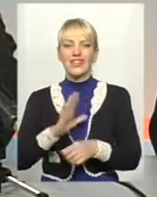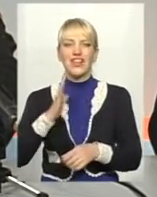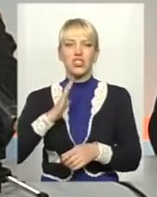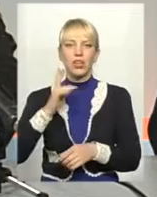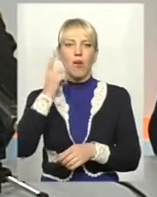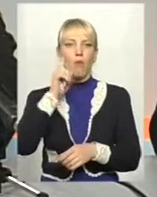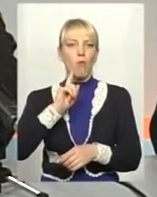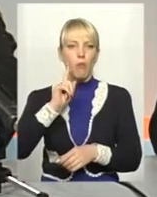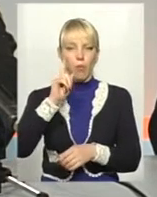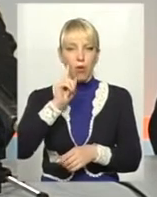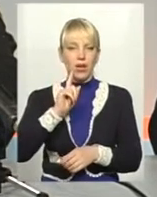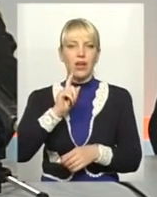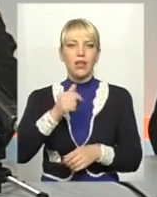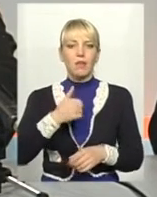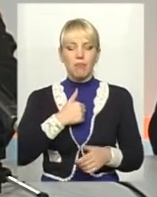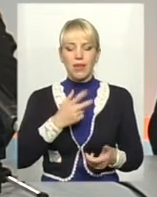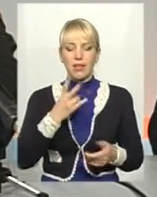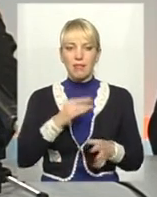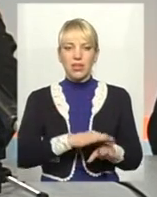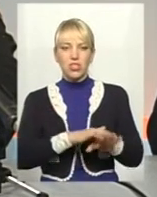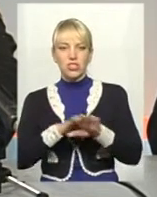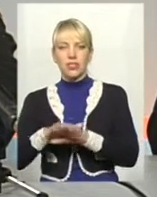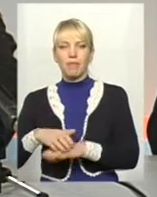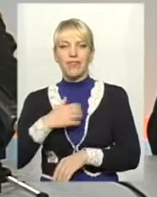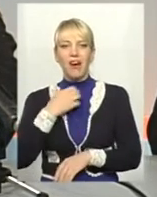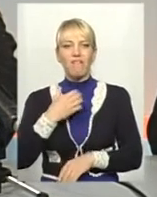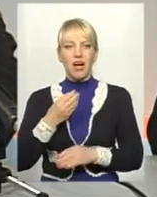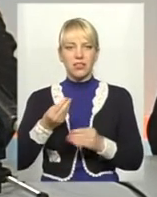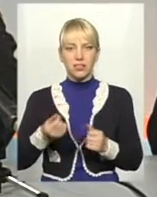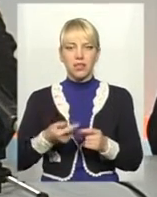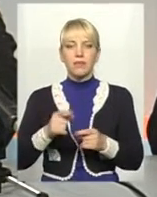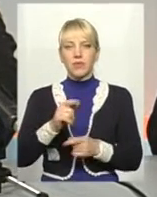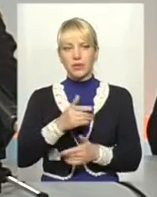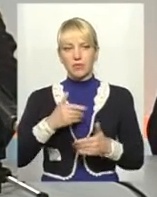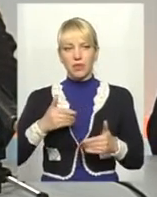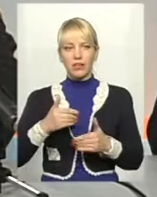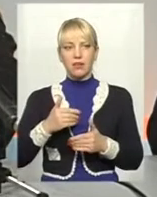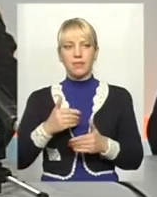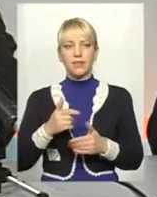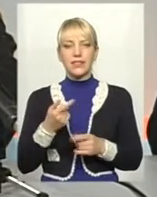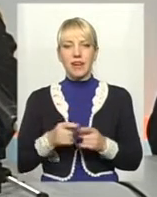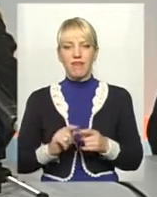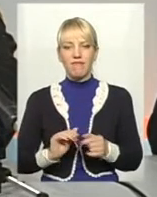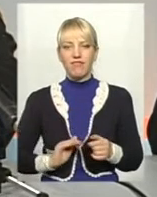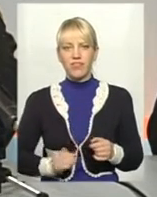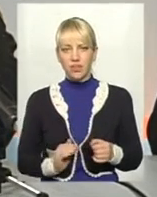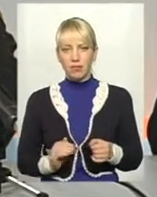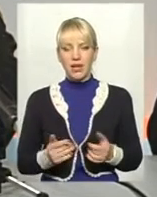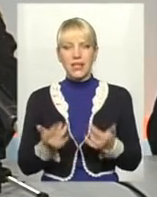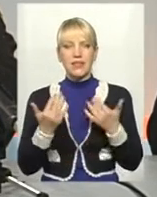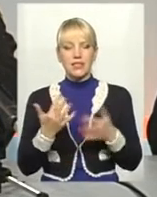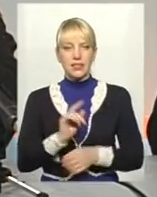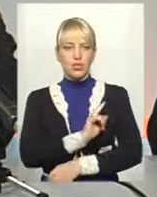перечислиємо аванс. Хочу сказати, що ця фірма настільки